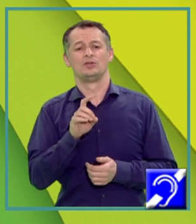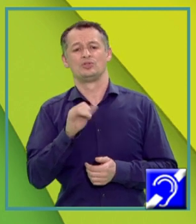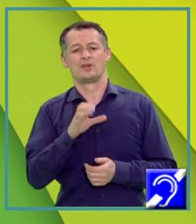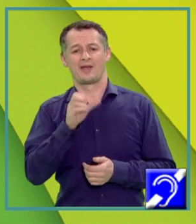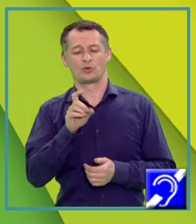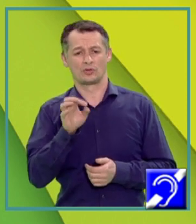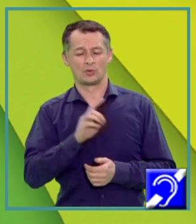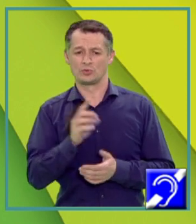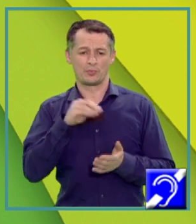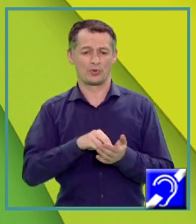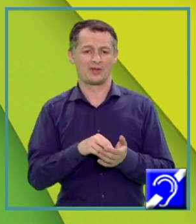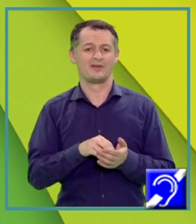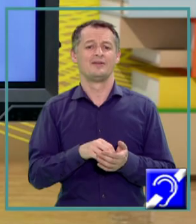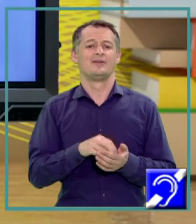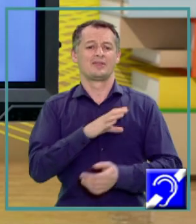aplică tensiune.